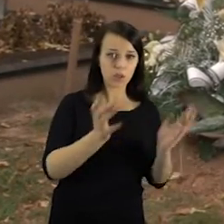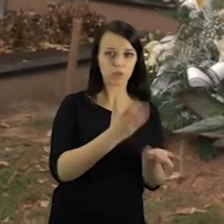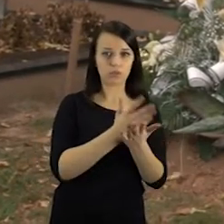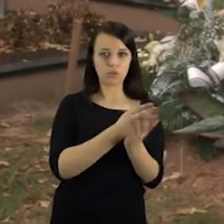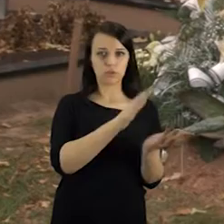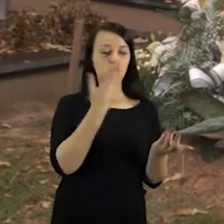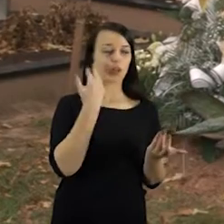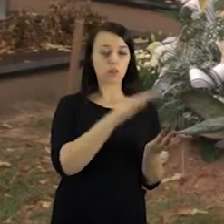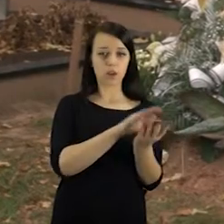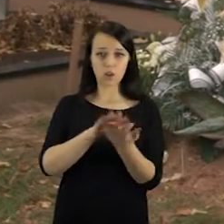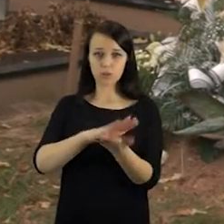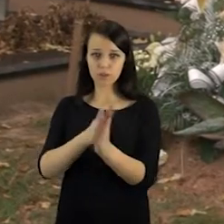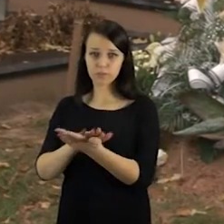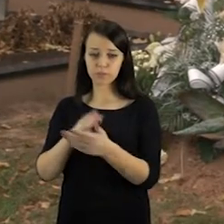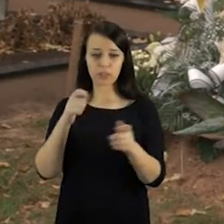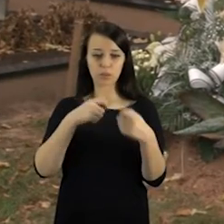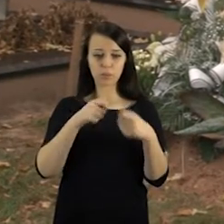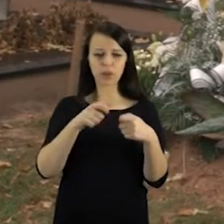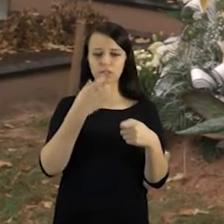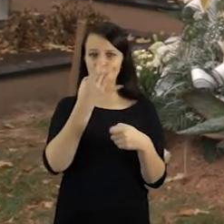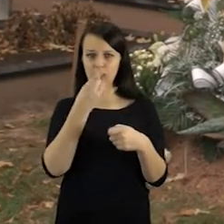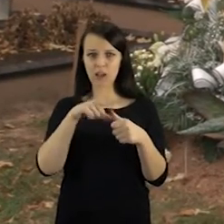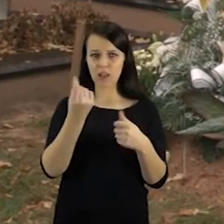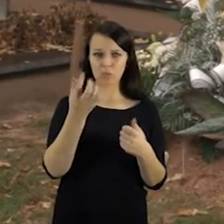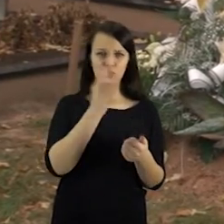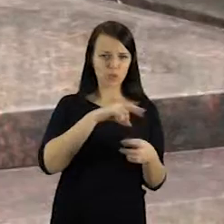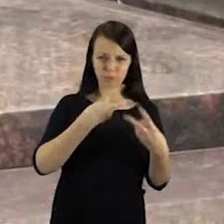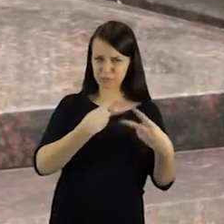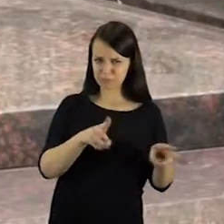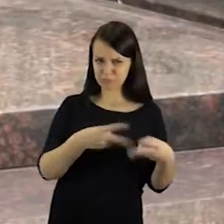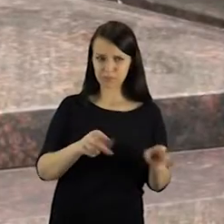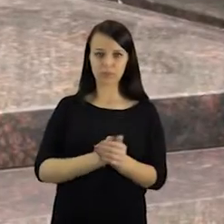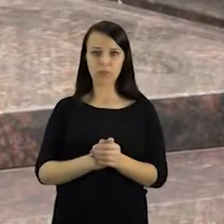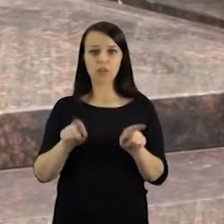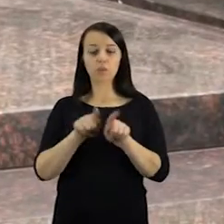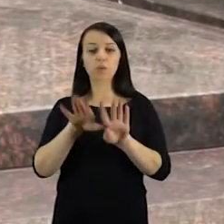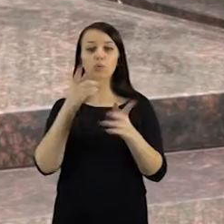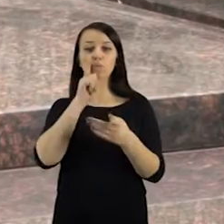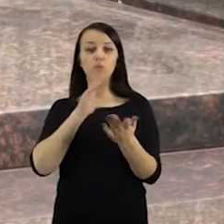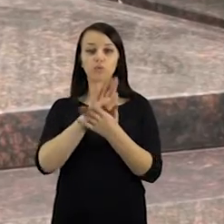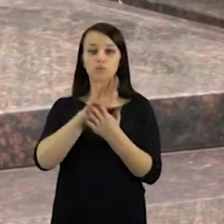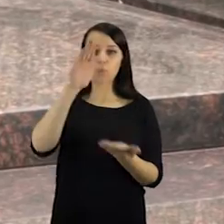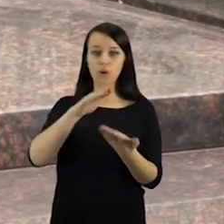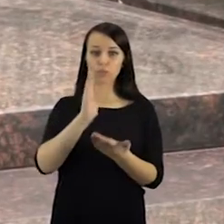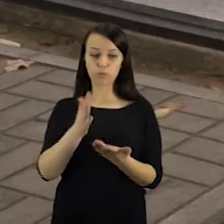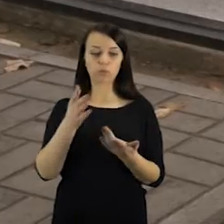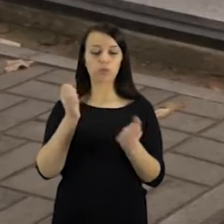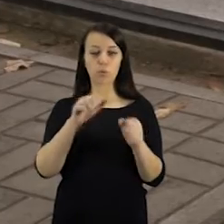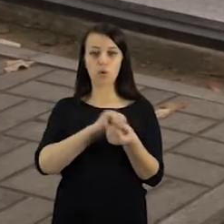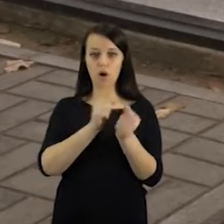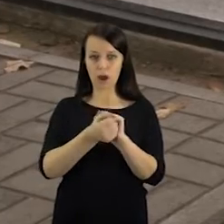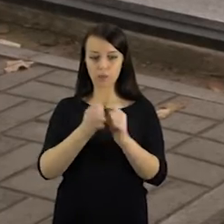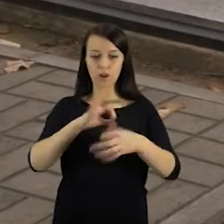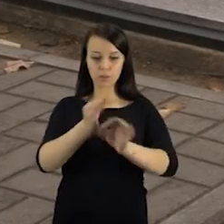pošiant kapus vainikai svengti plastikinių detalių, plastikinių gėlių, bet ir siekiant sumažinti žaliųjų atliekų kiekį, kapus poštis skalda ar